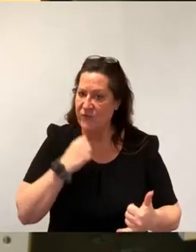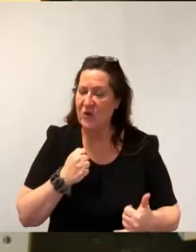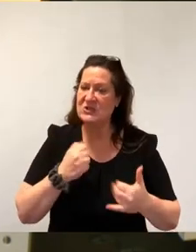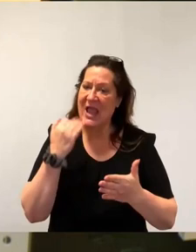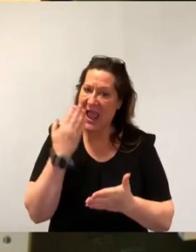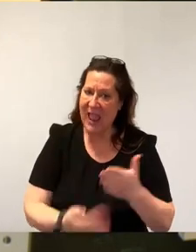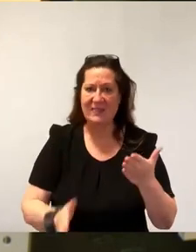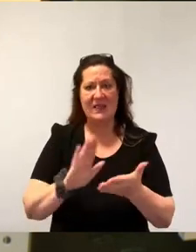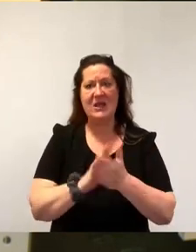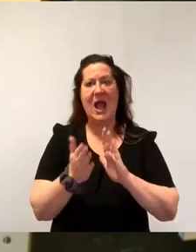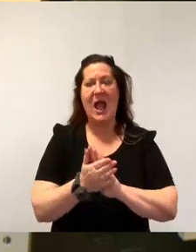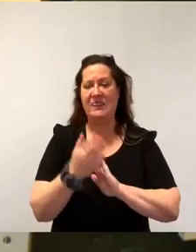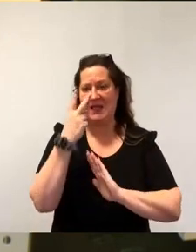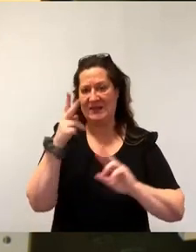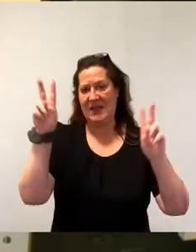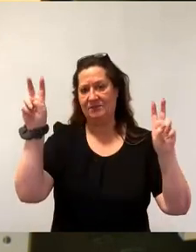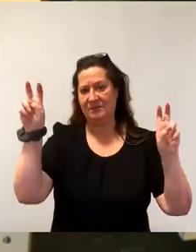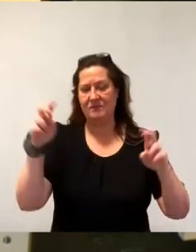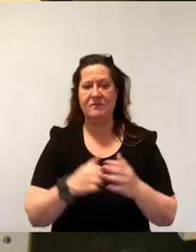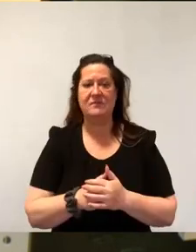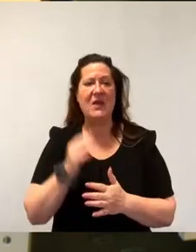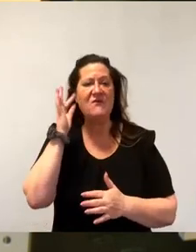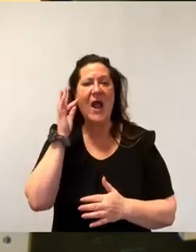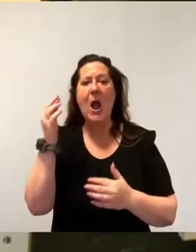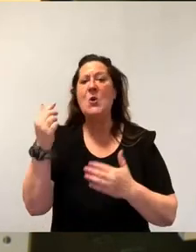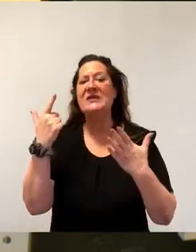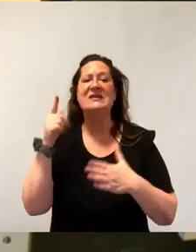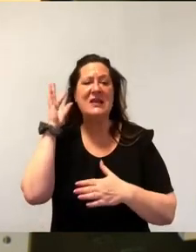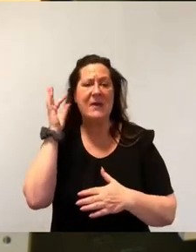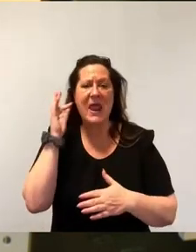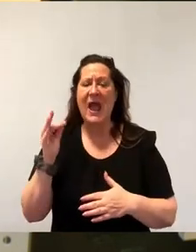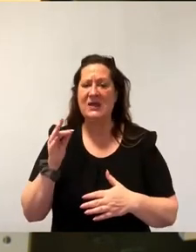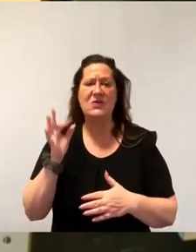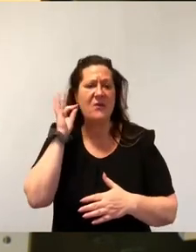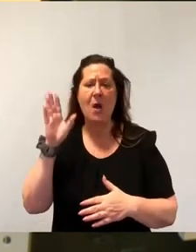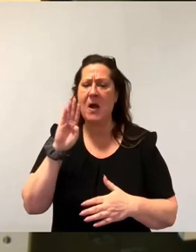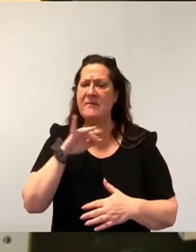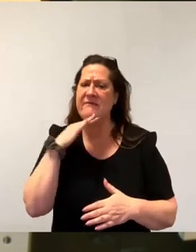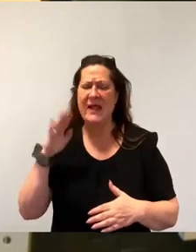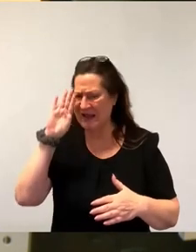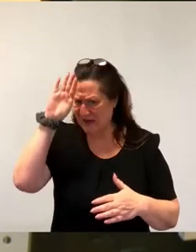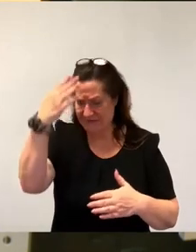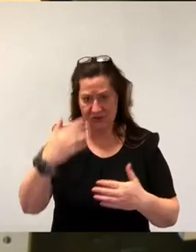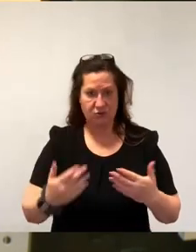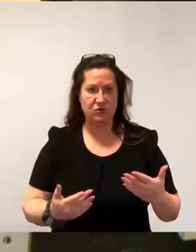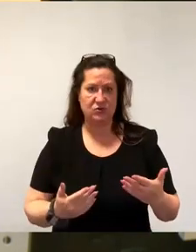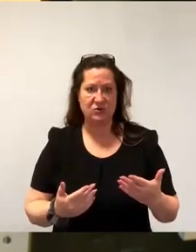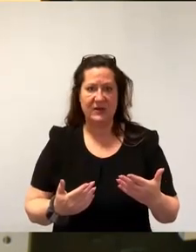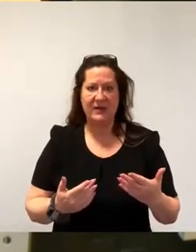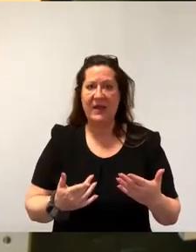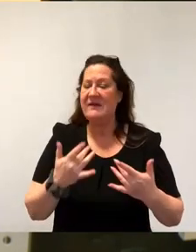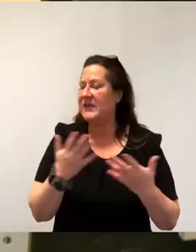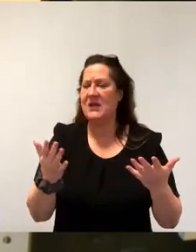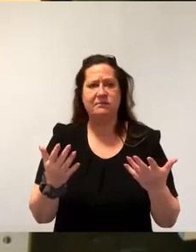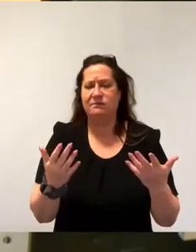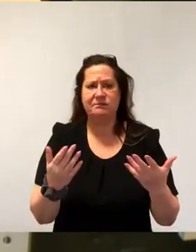Frau Siebeneicher und Frau Barkow haben aber so viel Unsinn erzählt, beziehungsweise sind wieder mal ganz klassisch in den Klassenkampf eingestiegen, dass ich doch noch